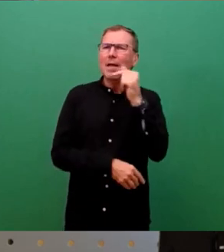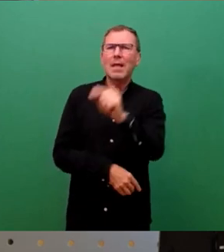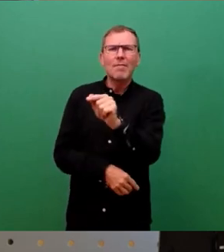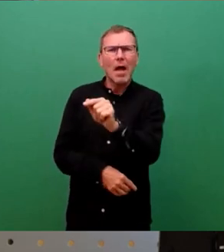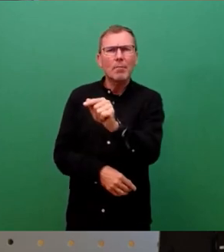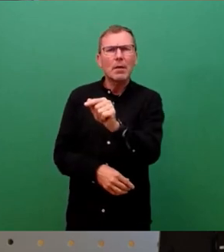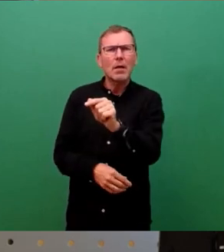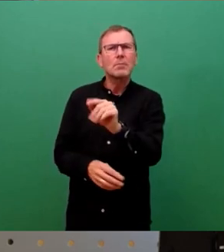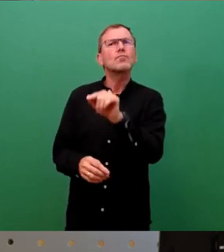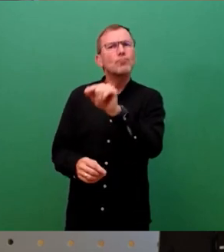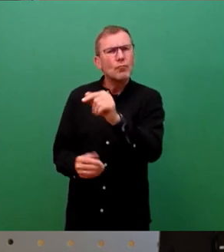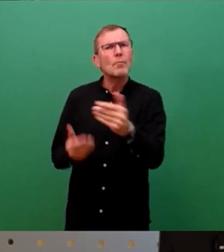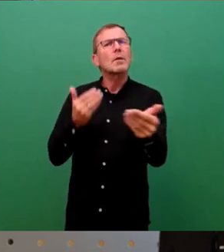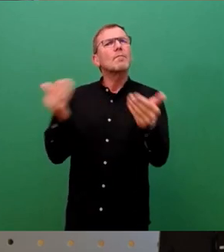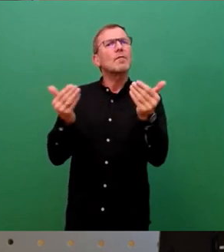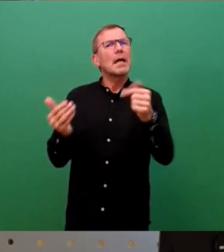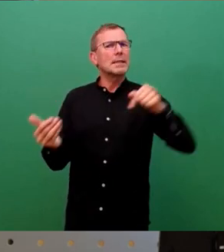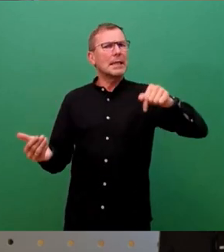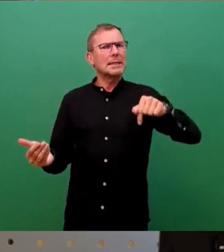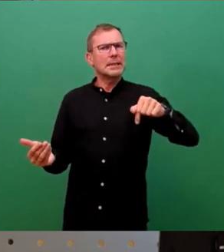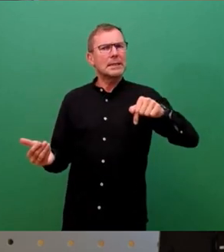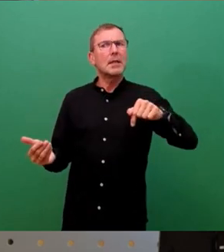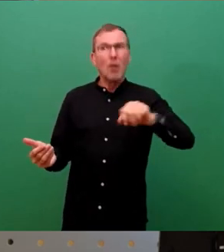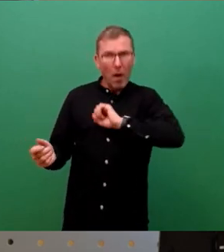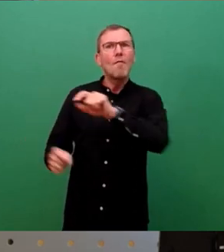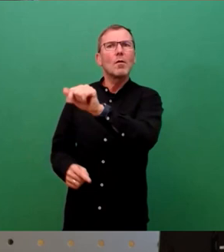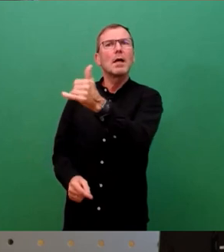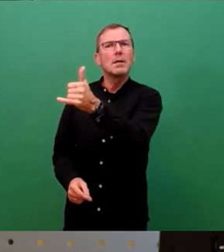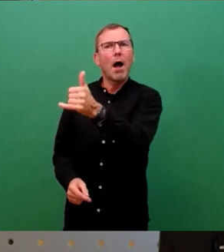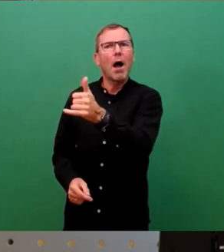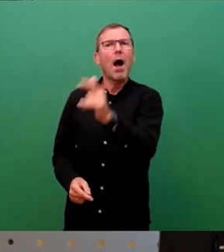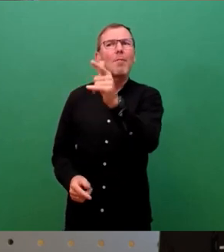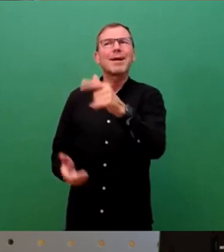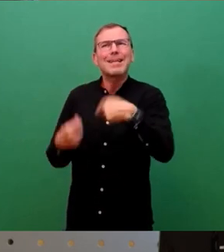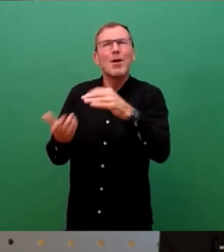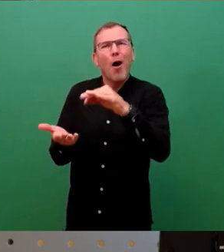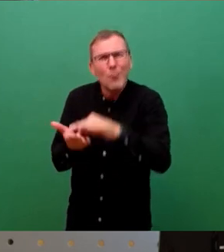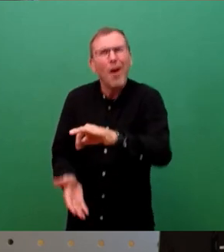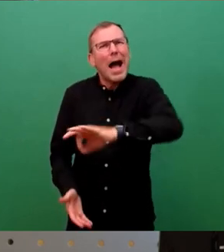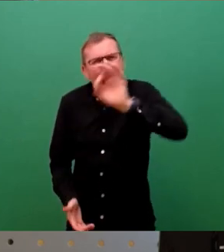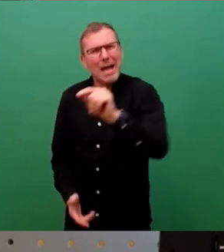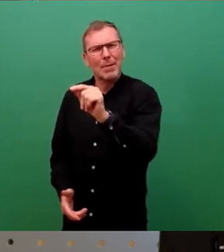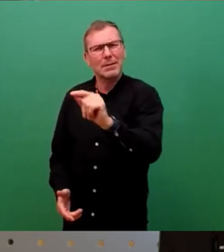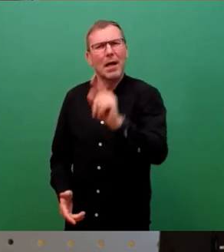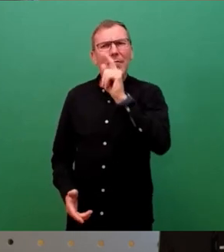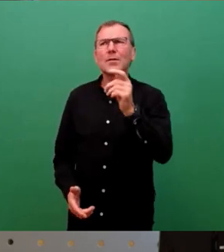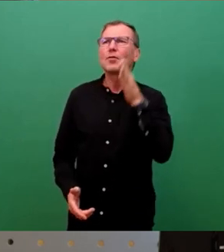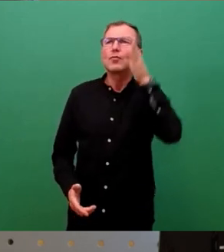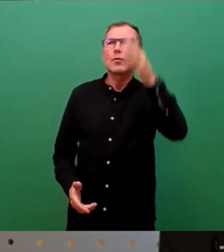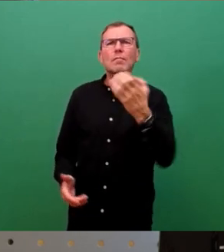erstmal im Vergleich zu dem, wie es jetzt ist, seine erheblichen Vorteile. Und wenn dann tatsächlich die Dekarbonisierung mal kommen würde,